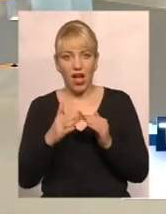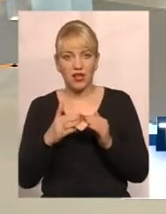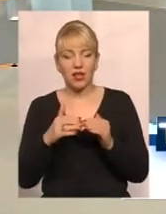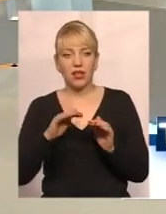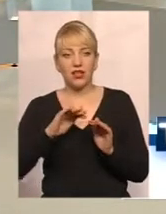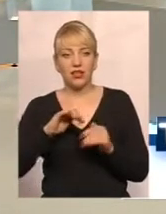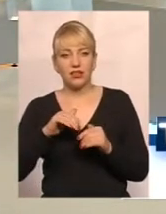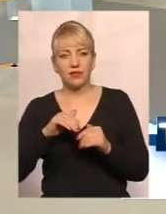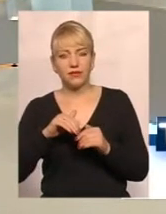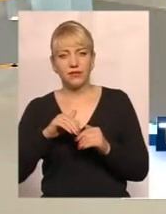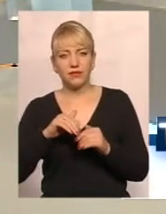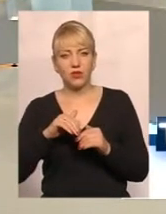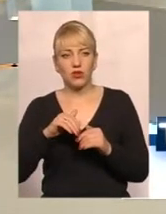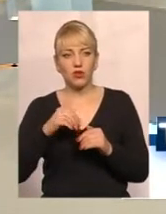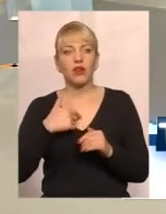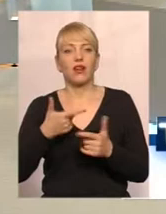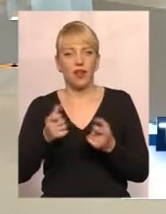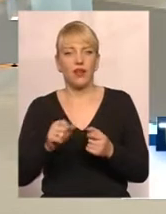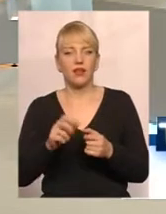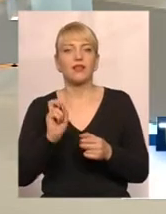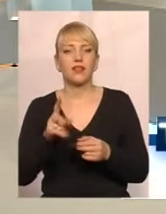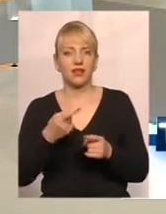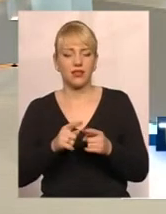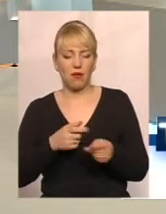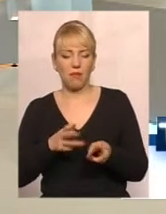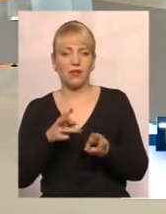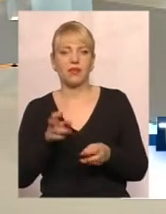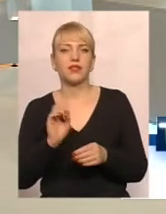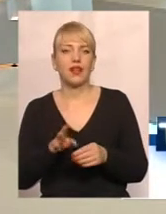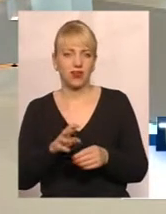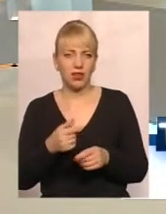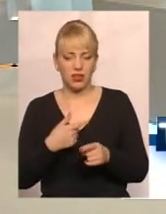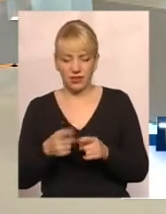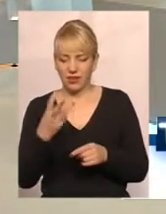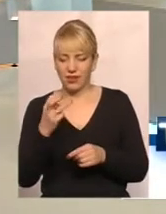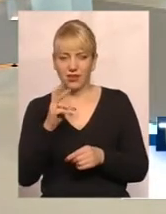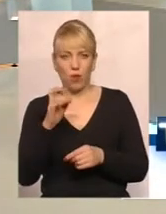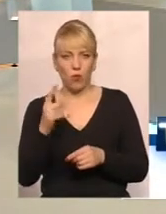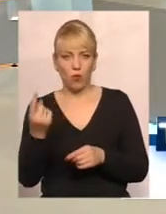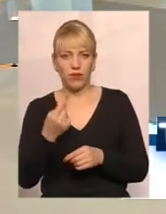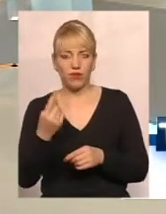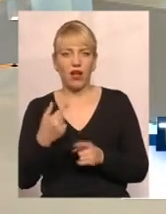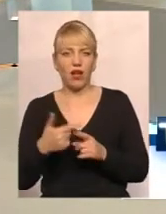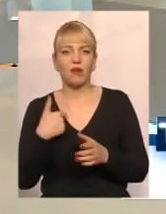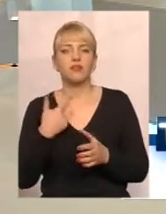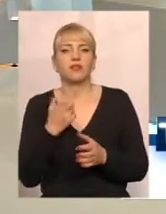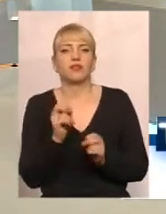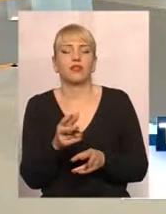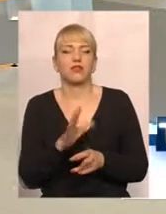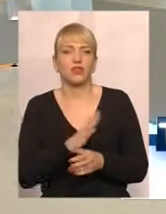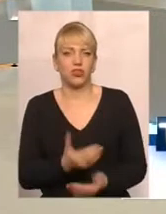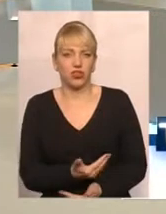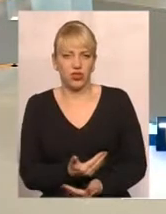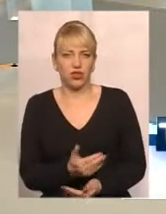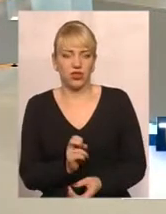кубів вже в сутку в мене. То як то я можу випалити, от, ці 300 кубів, а як ще мороз висі, мені ще як вижити?